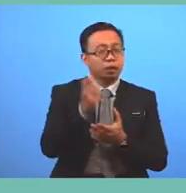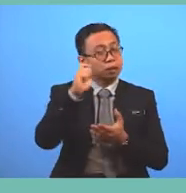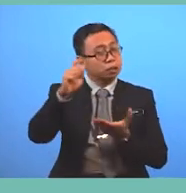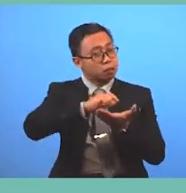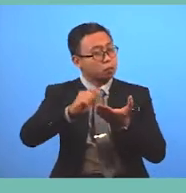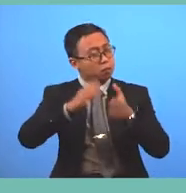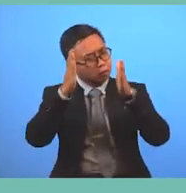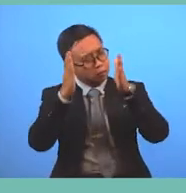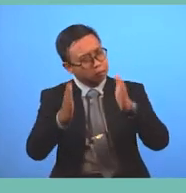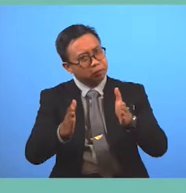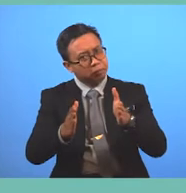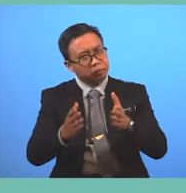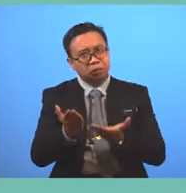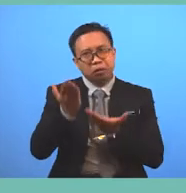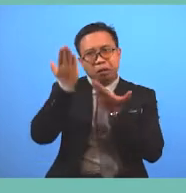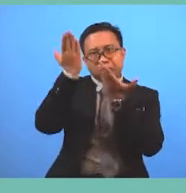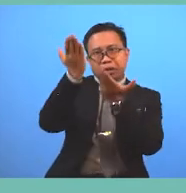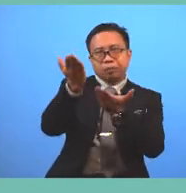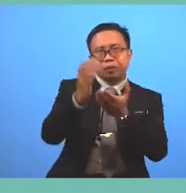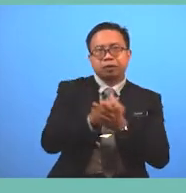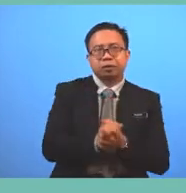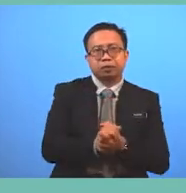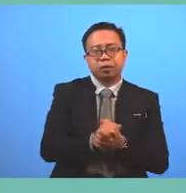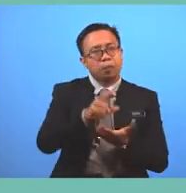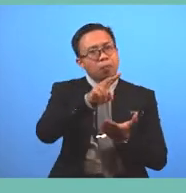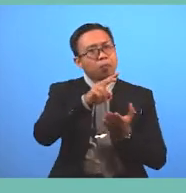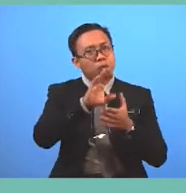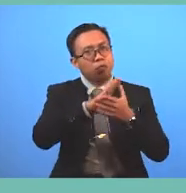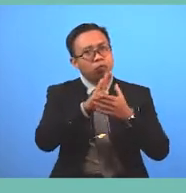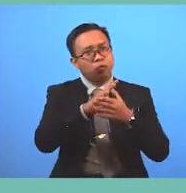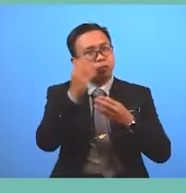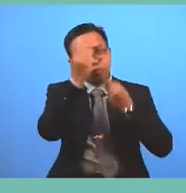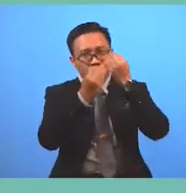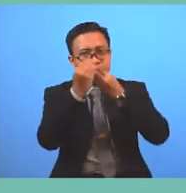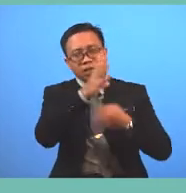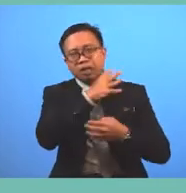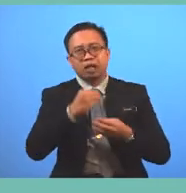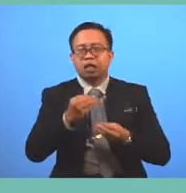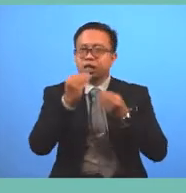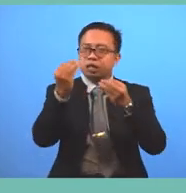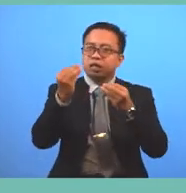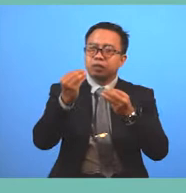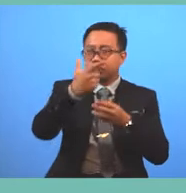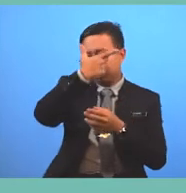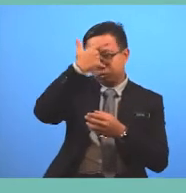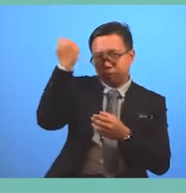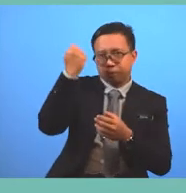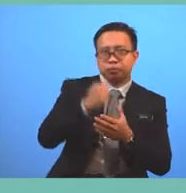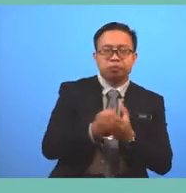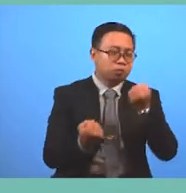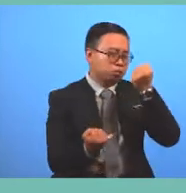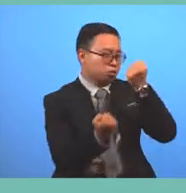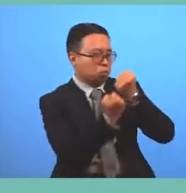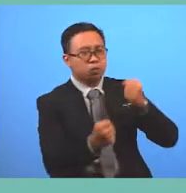will also recommend or not recommend the movie and gives reason to support his